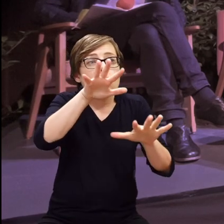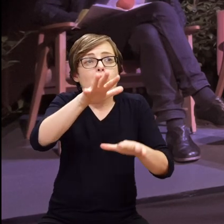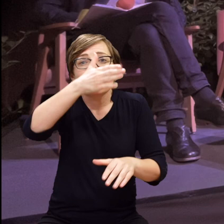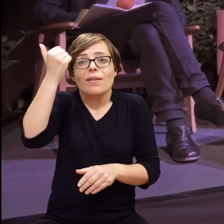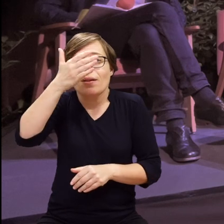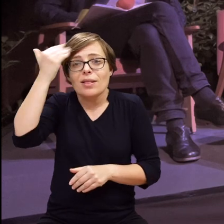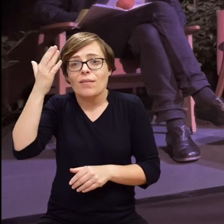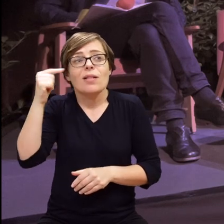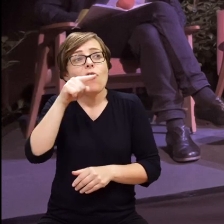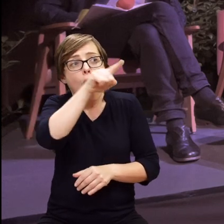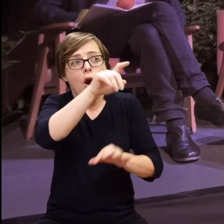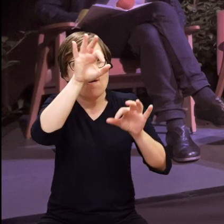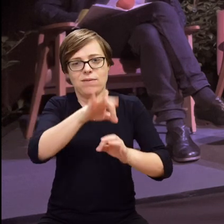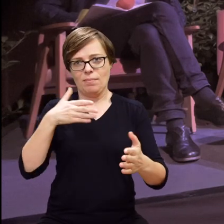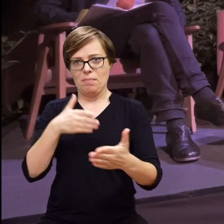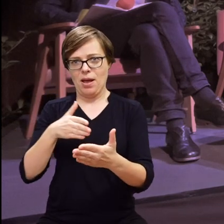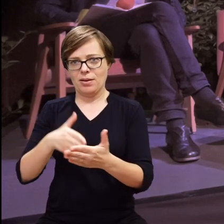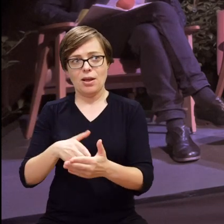właściwie tworzą te bariery.